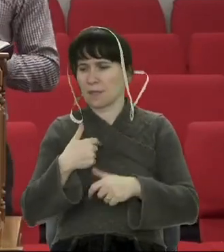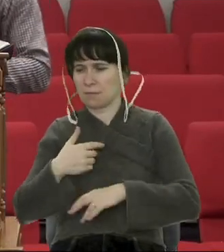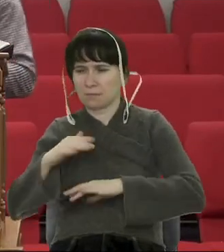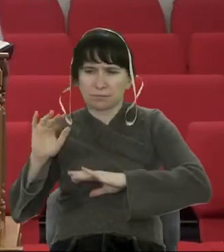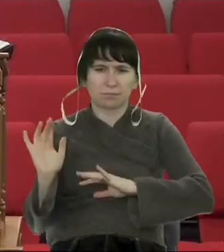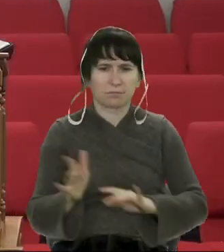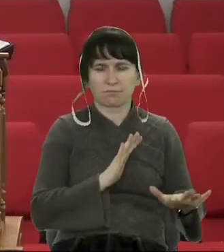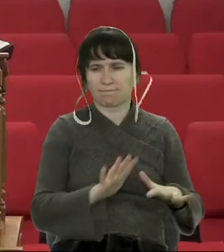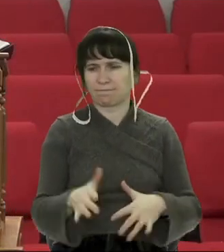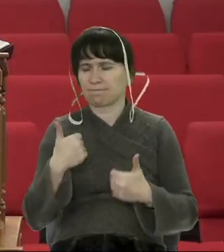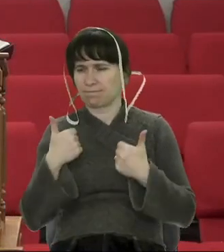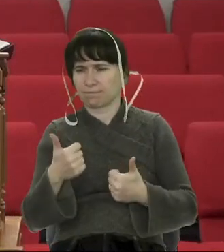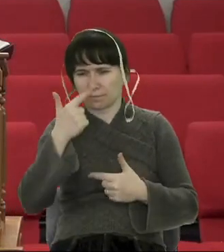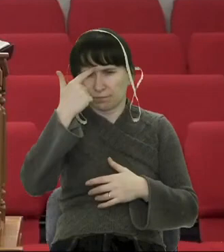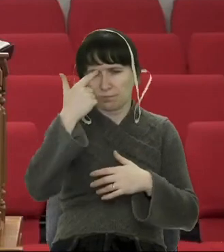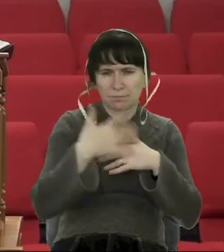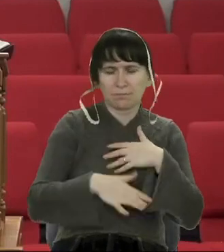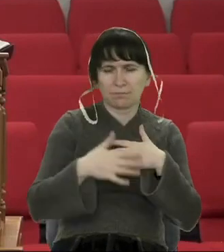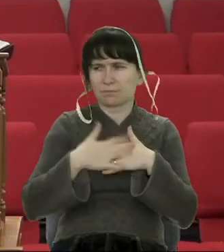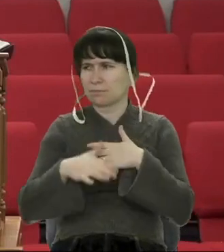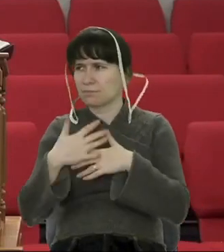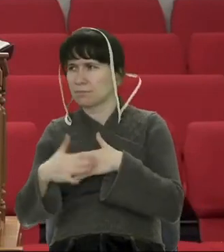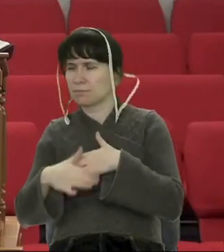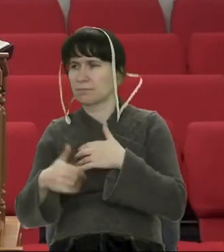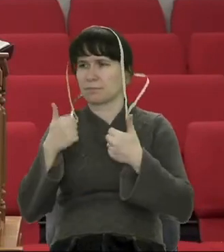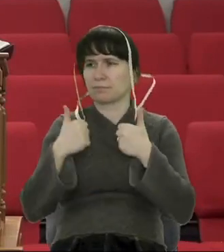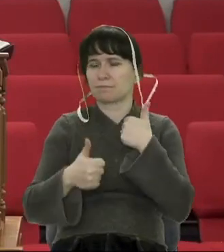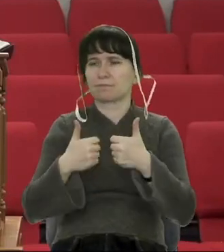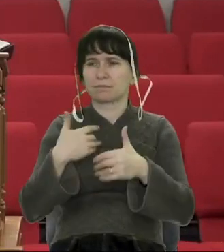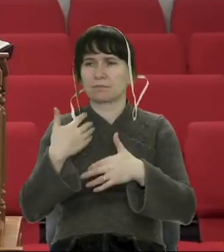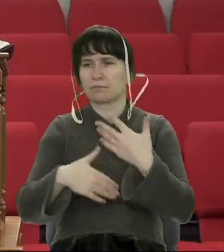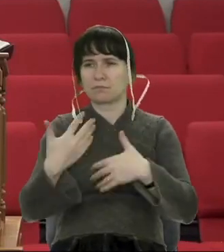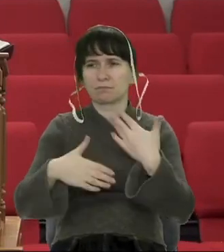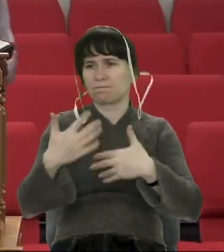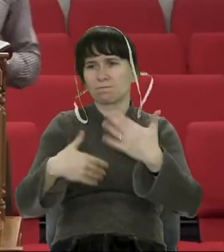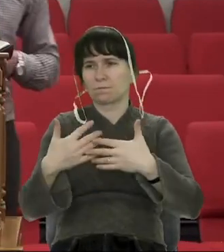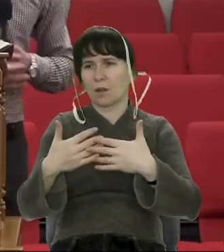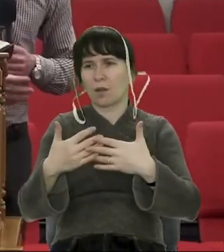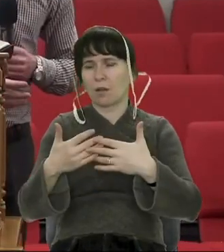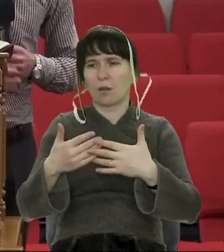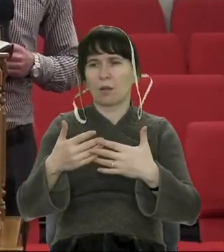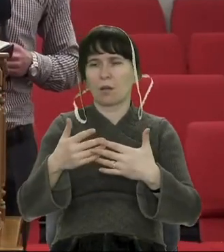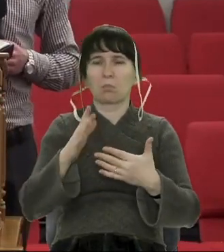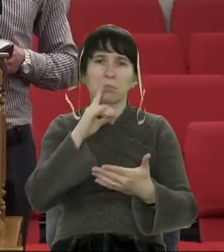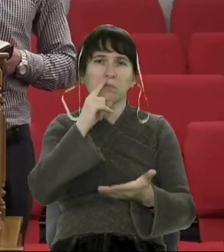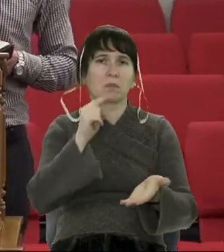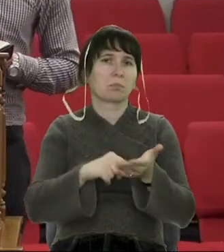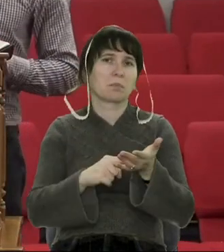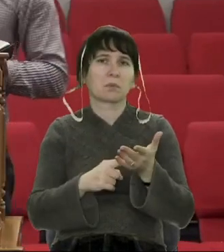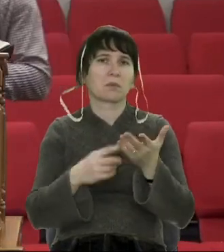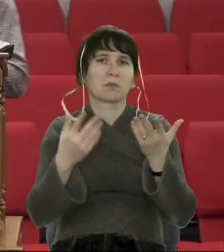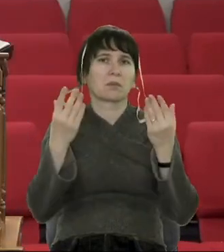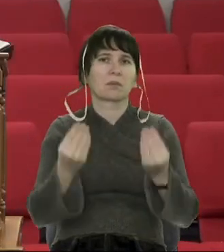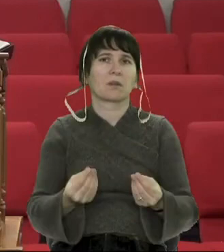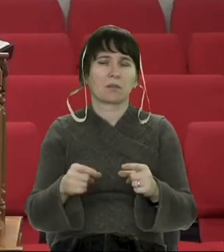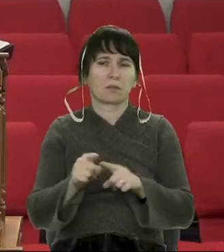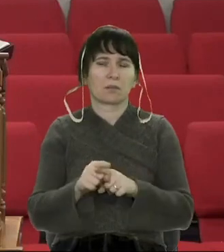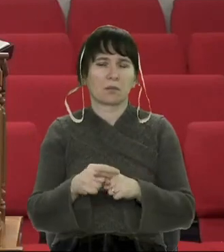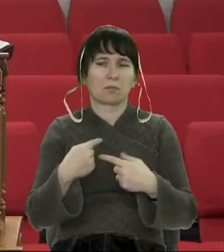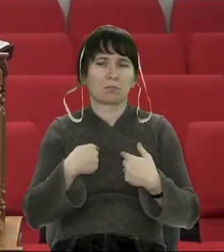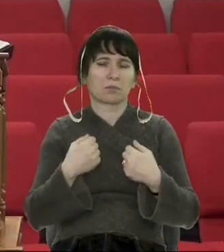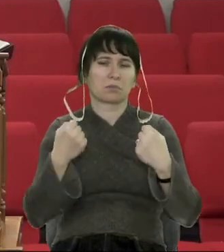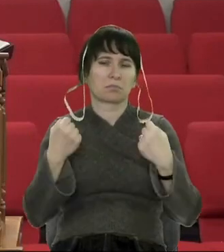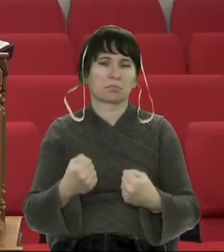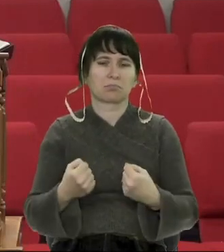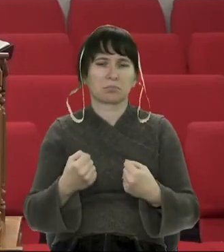як же ж, в якій правильно ситуації зробити. А буває, коли в нашому житті плоть наша бере, десь не попильнував, і плоть бере